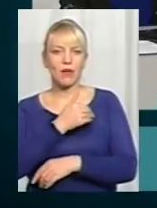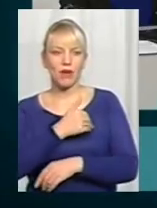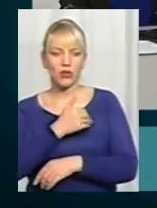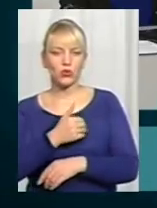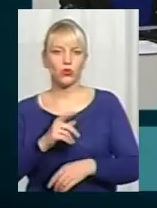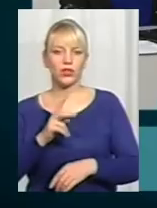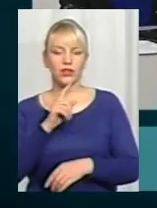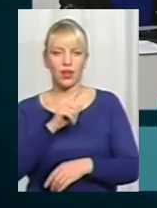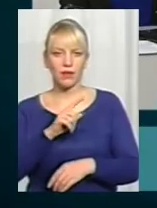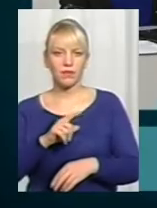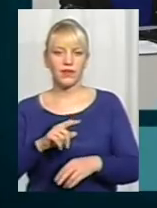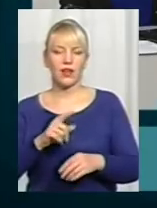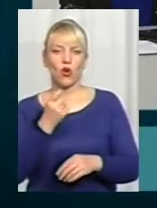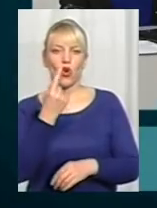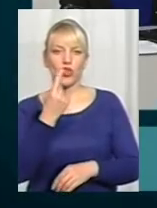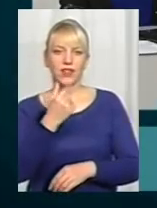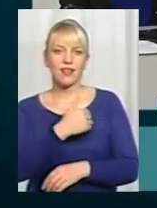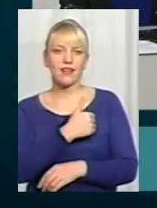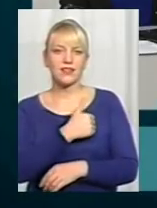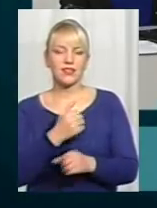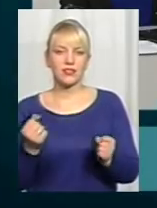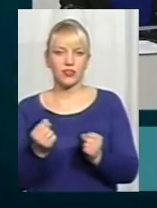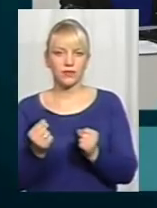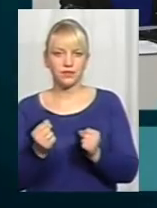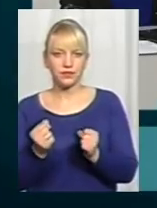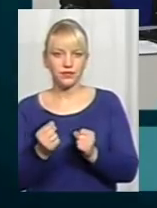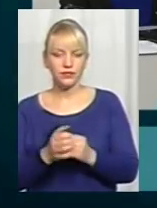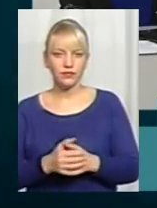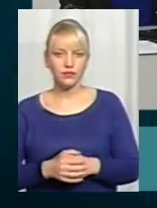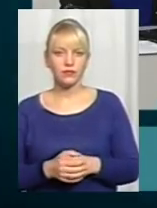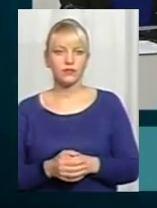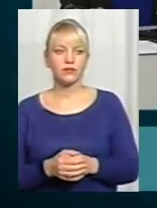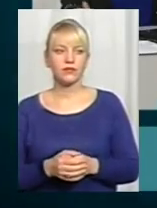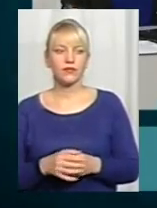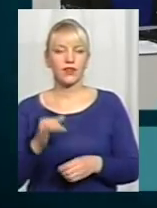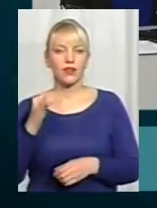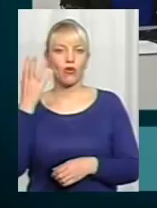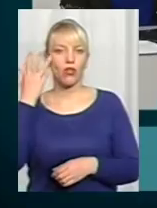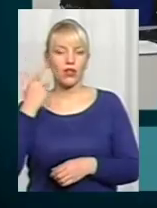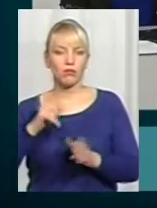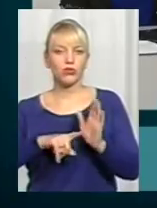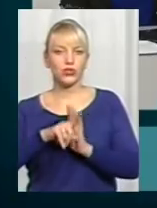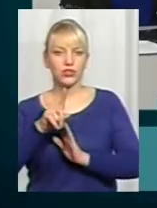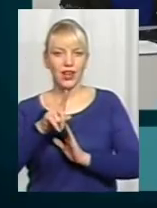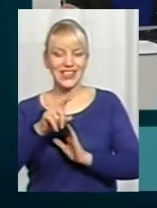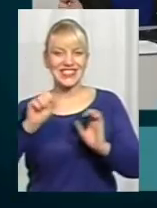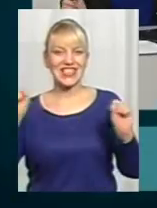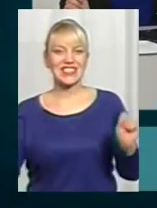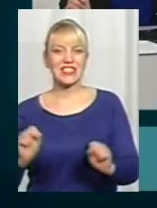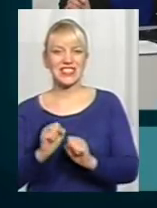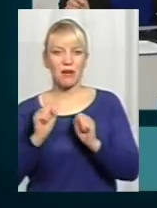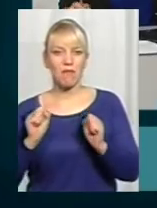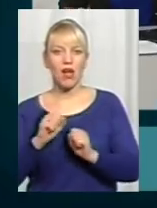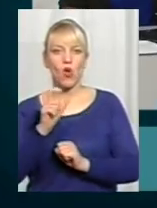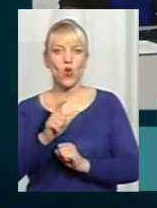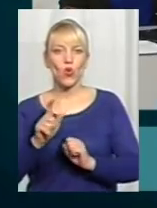утрим – це 11 градусів Цельсія. І коли починається зима, то